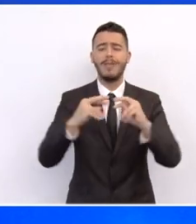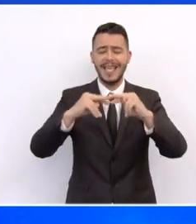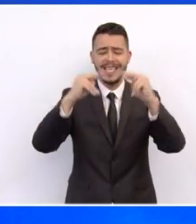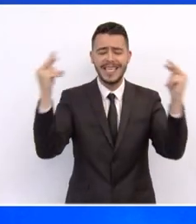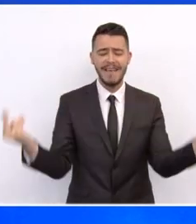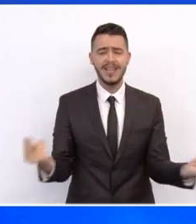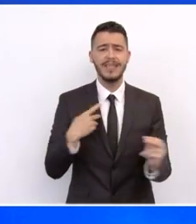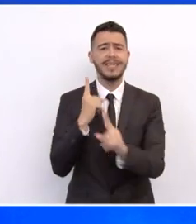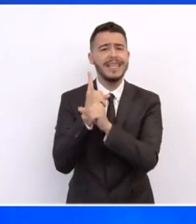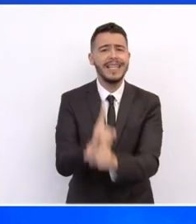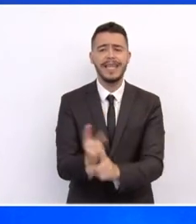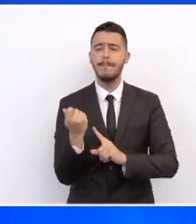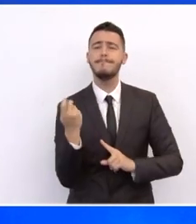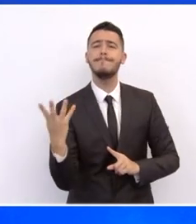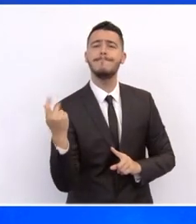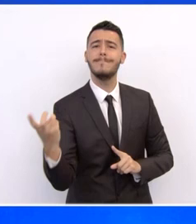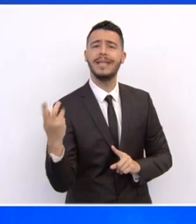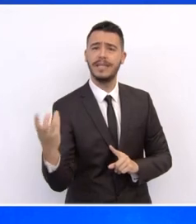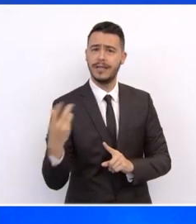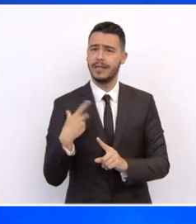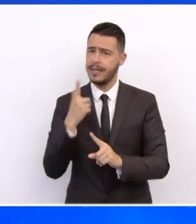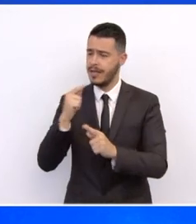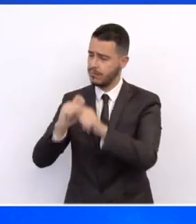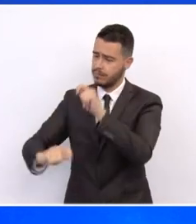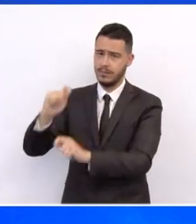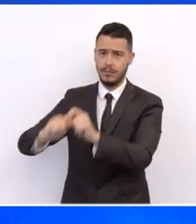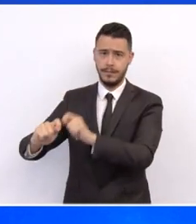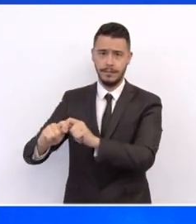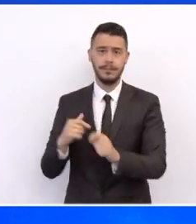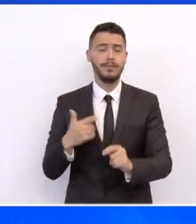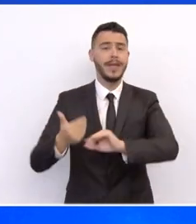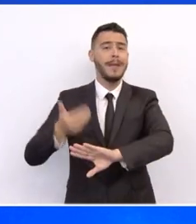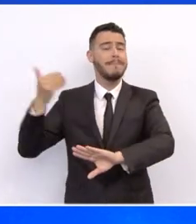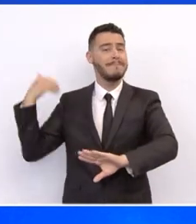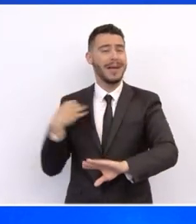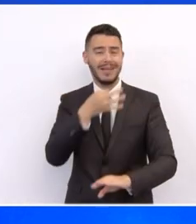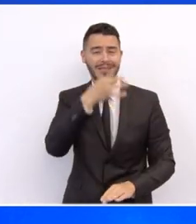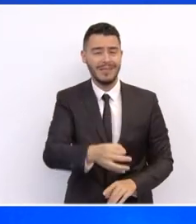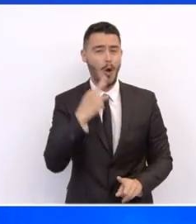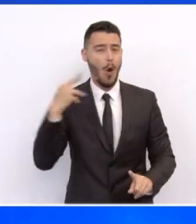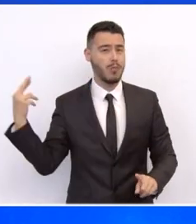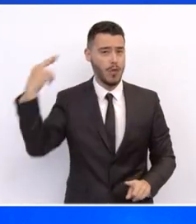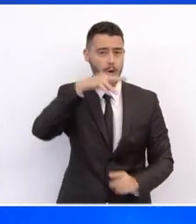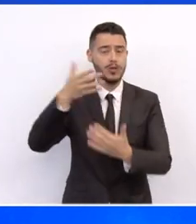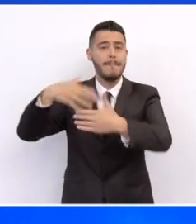Επενδύσεις, επίσης, έχουμε για την ενίσχυση του πολιτισμού. Που ανέφερε ο Πρωθυπουργός στη δημιουργία του Μουσείου Ενάλειων Αρχαιοτήτων στον Πειραιά. Έχουμε, επίσης, ανάπτυξη